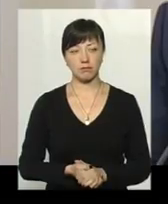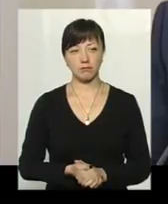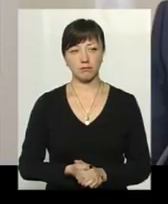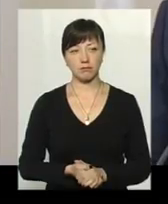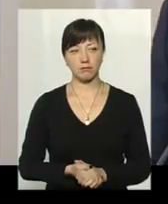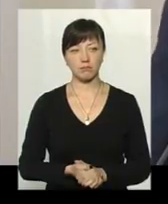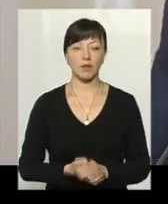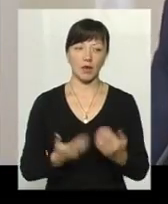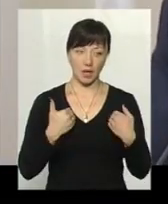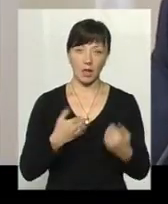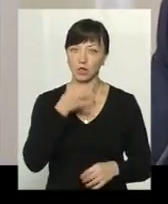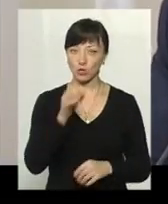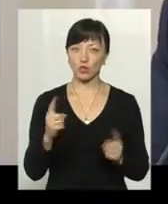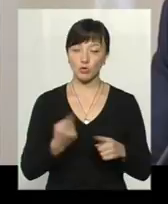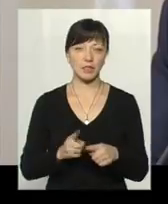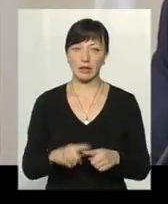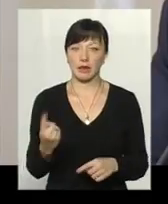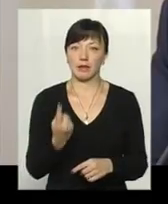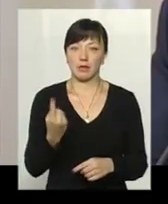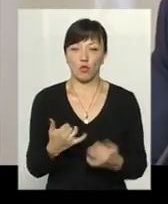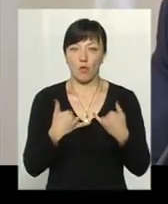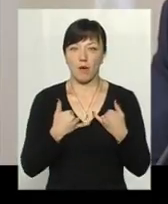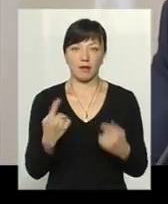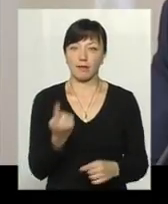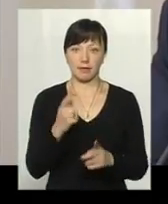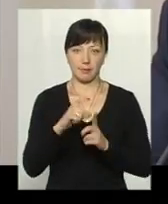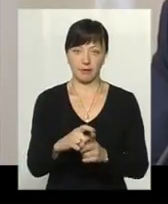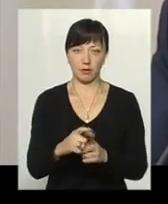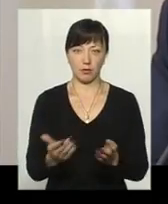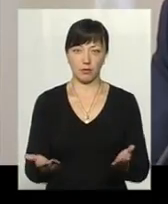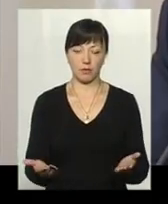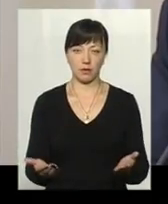Я скажу чому, тому що це єдина, в мене є єдина відповідь.